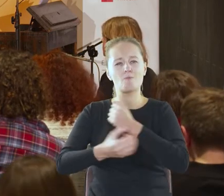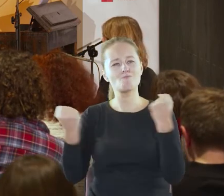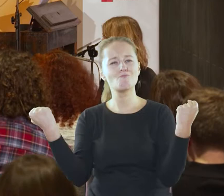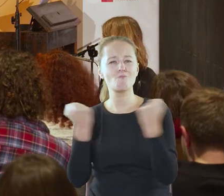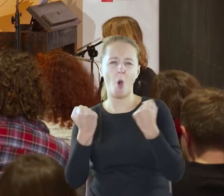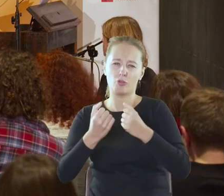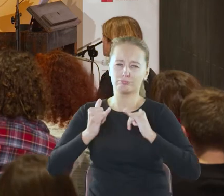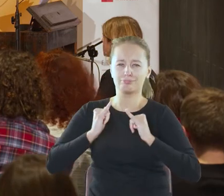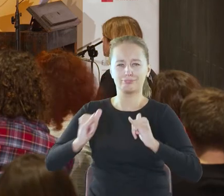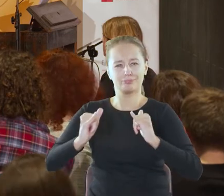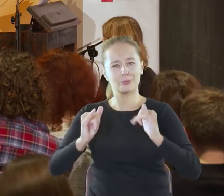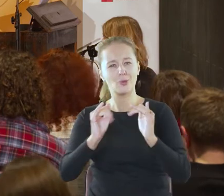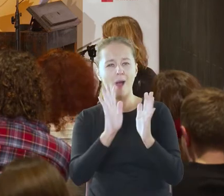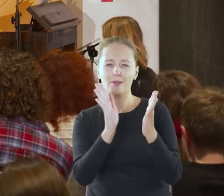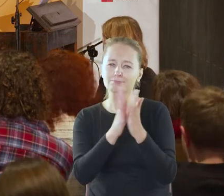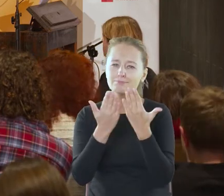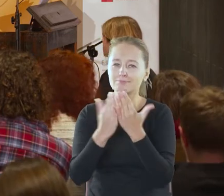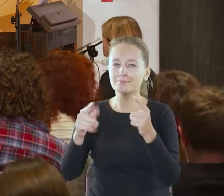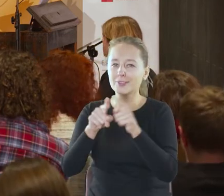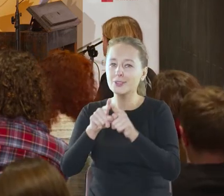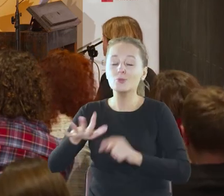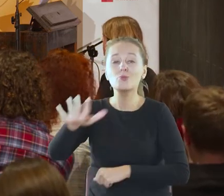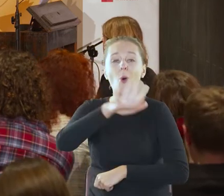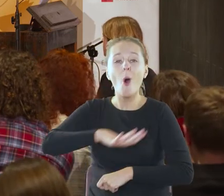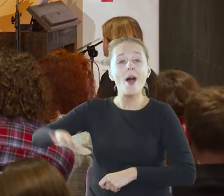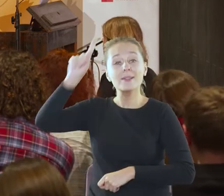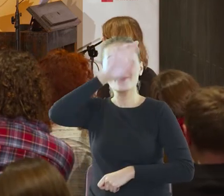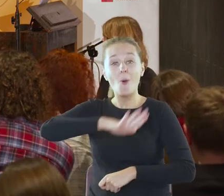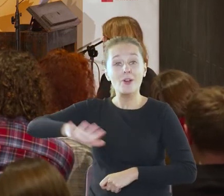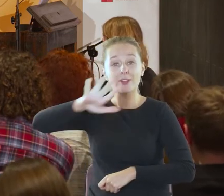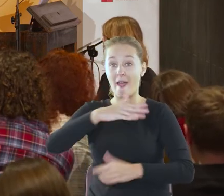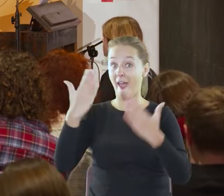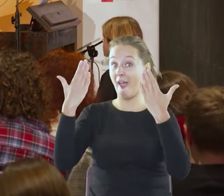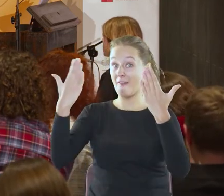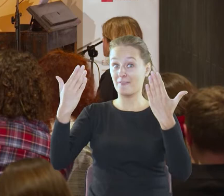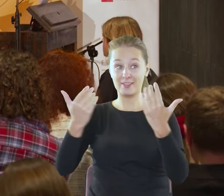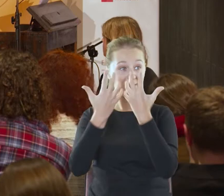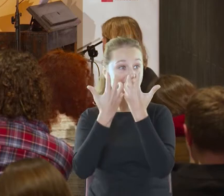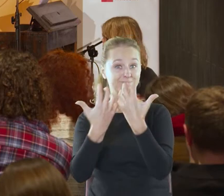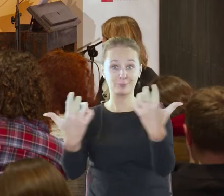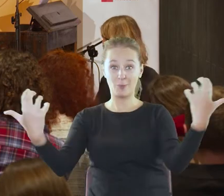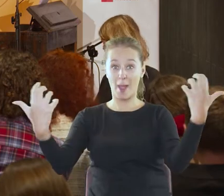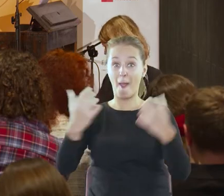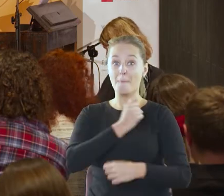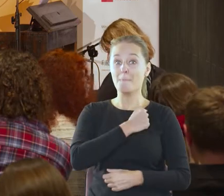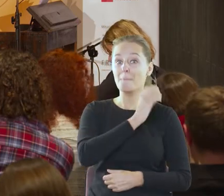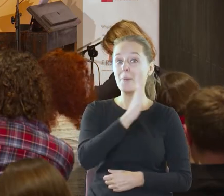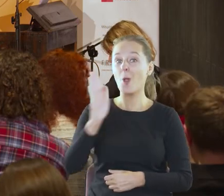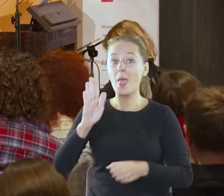siłę lokalnej społeczności. Witam publiczność Biblioteki Narodowej w Warszawie